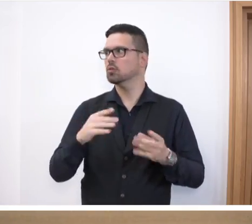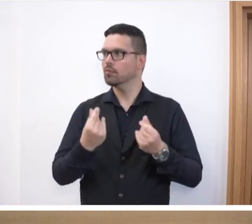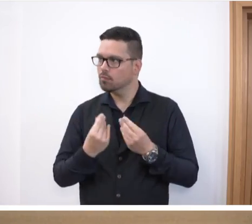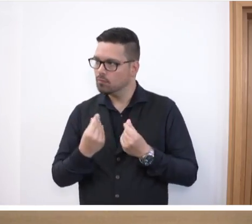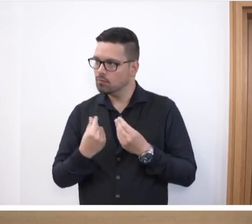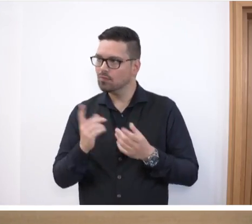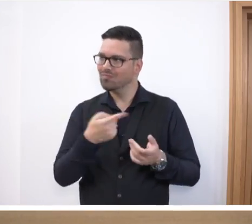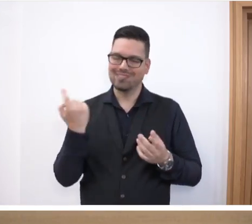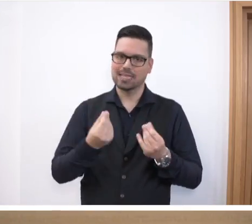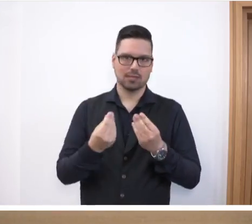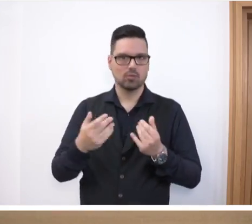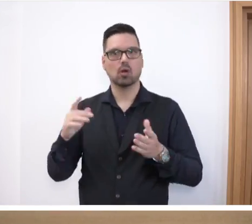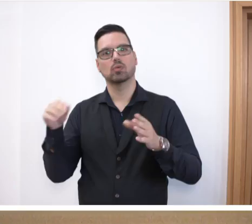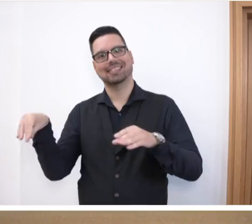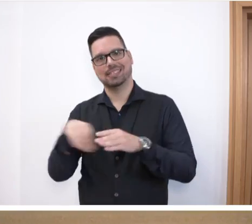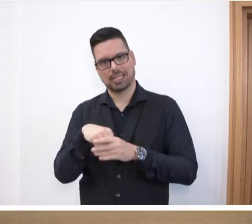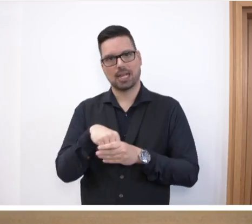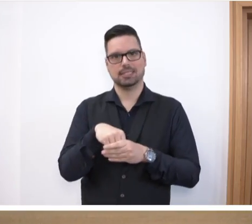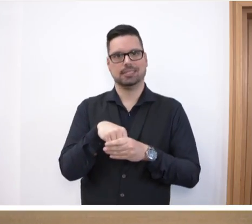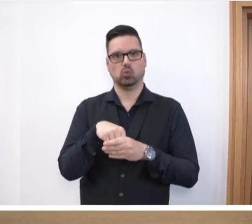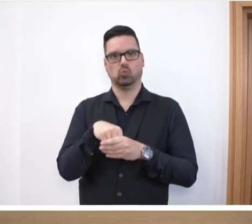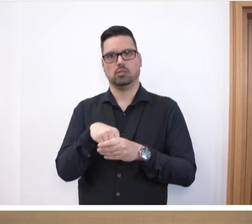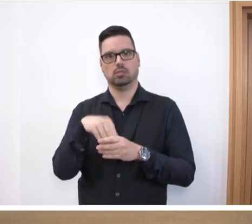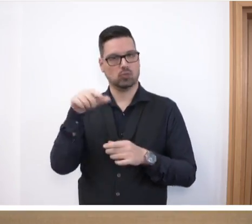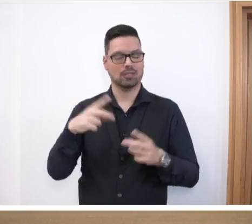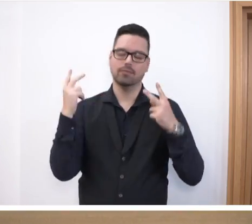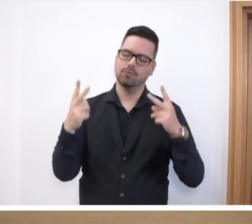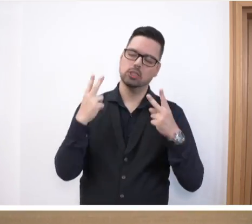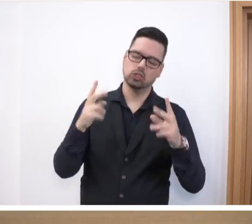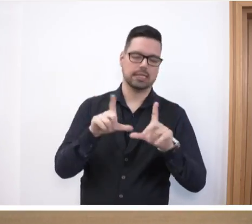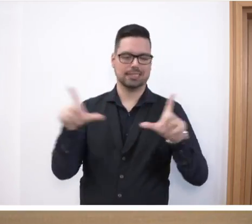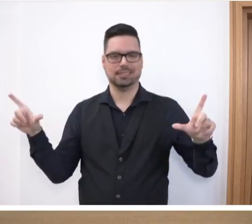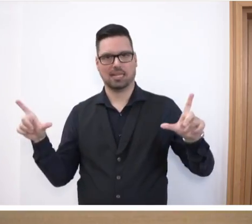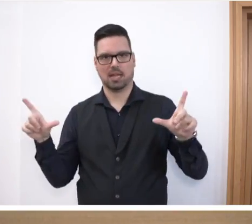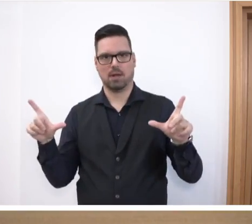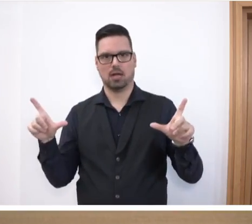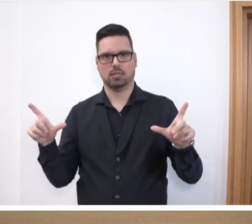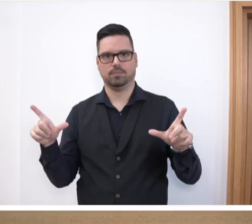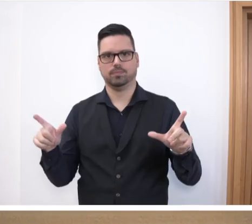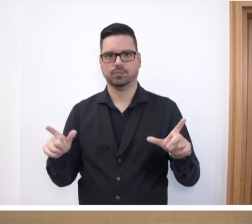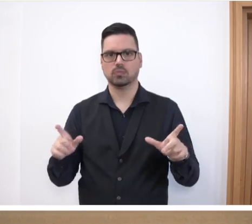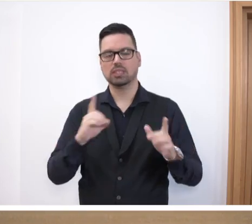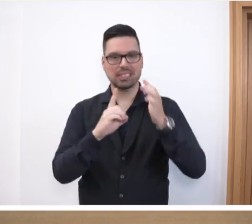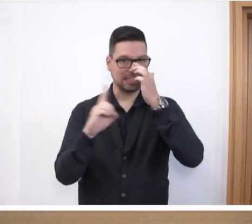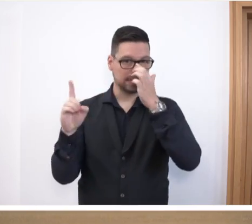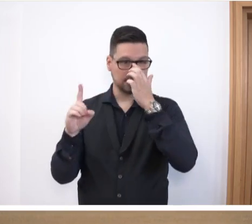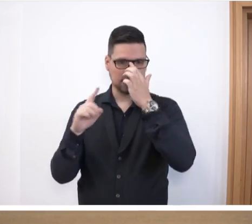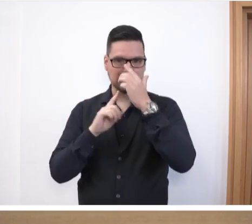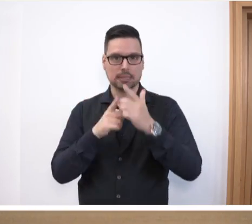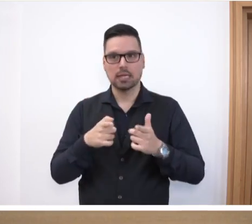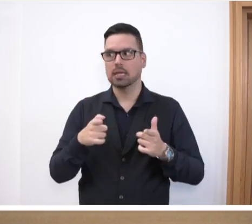geschafft. Gerade das Thema Integration war dort ein wichtiges Thema. Man hat von einem Distrikt gesprochen, in dem